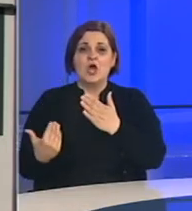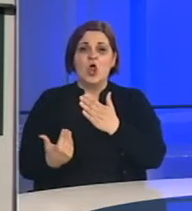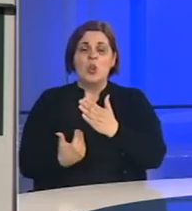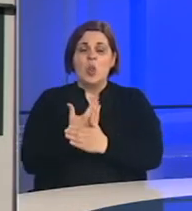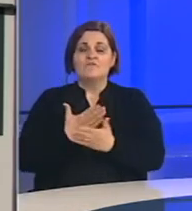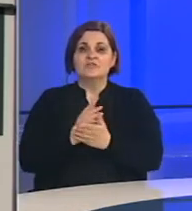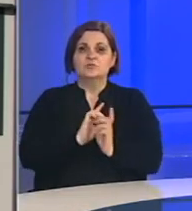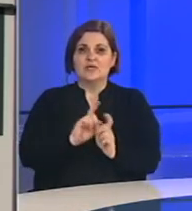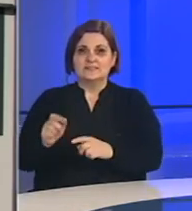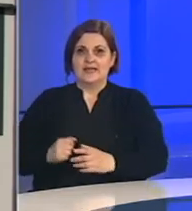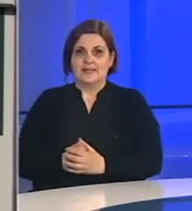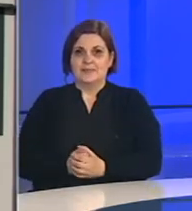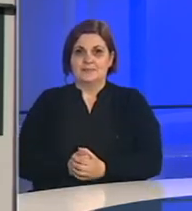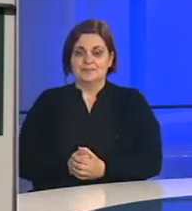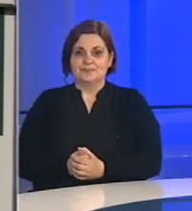slučaj zaraze.